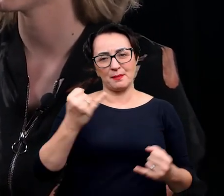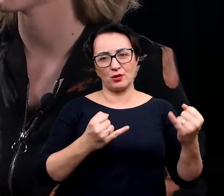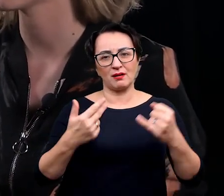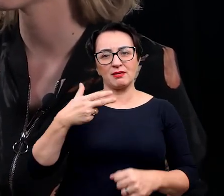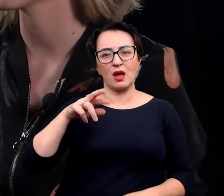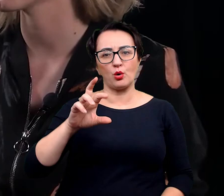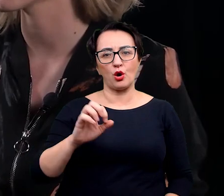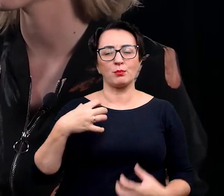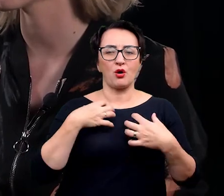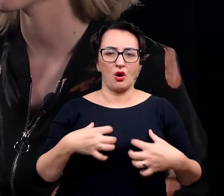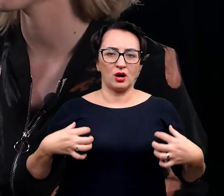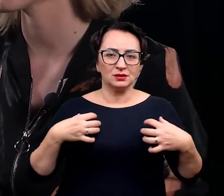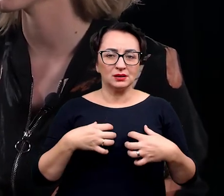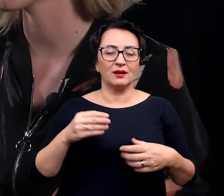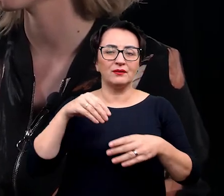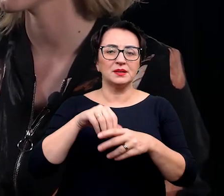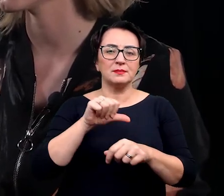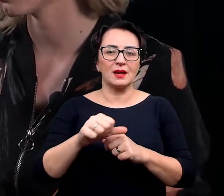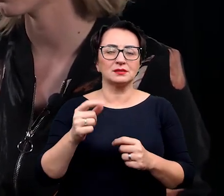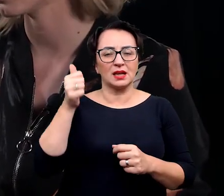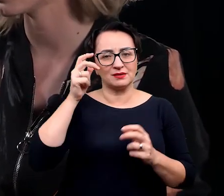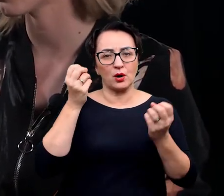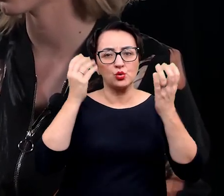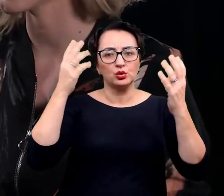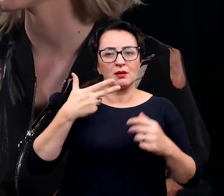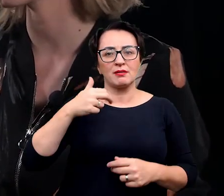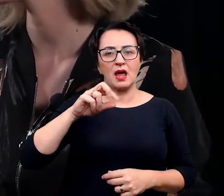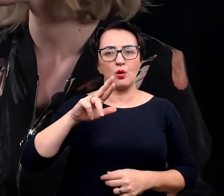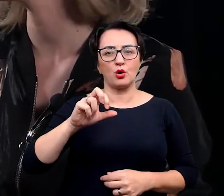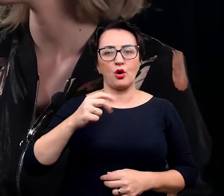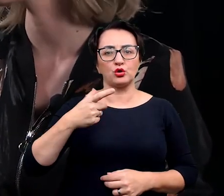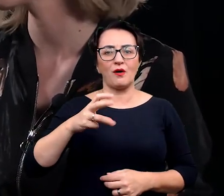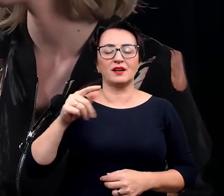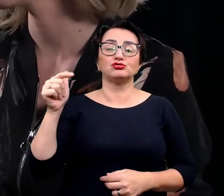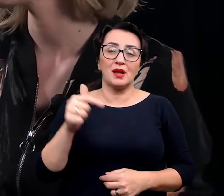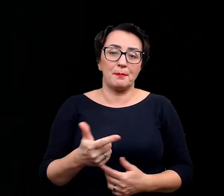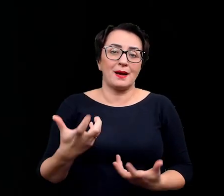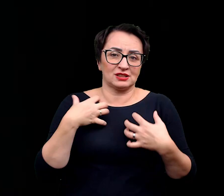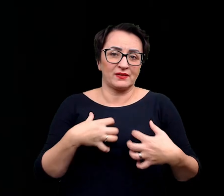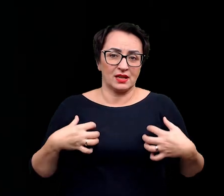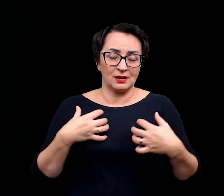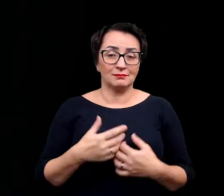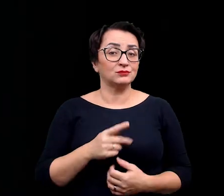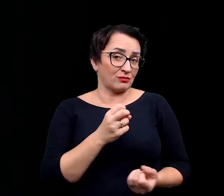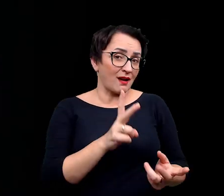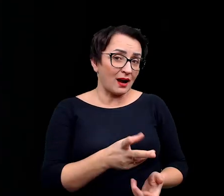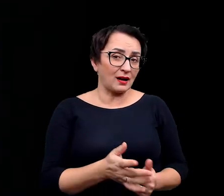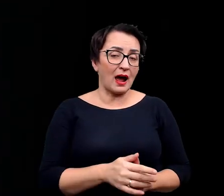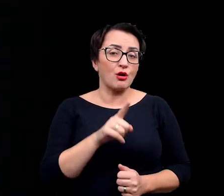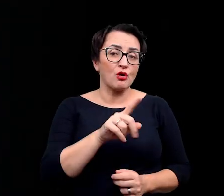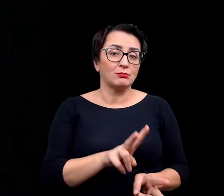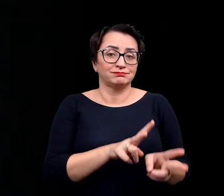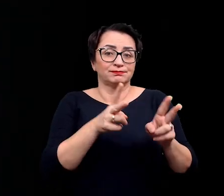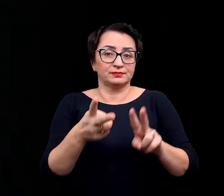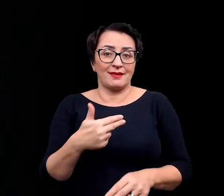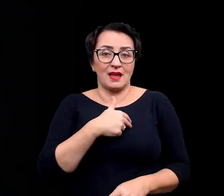w laboratoriach neurobiologicznych, które mają do czynienia z kulturami neuronowymi. Trzeba się z tym liczyć. Ale to też po części potem przekłada się też na